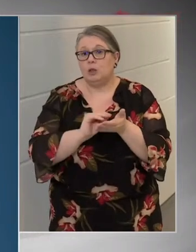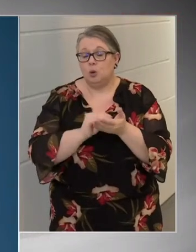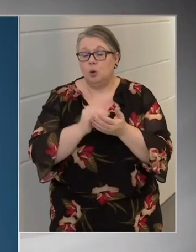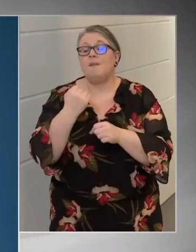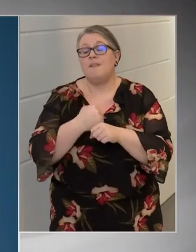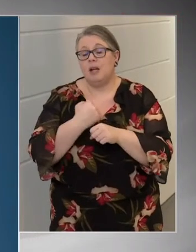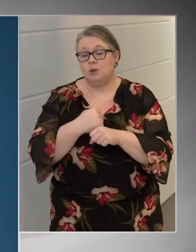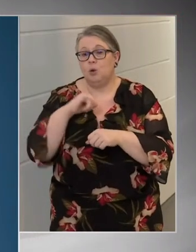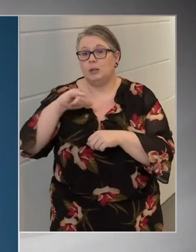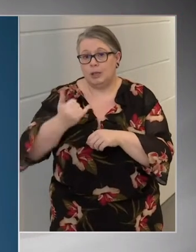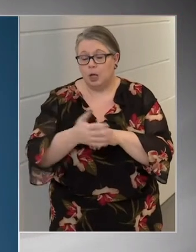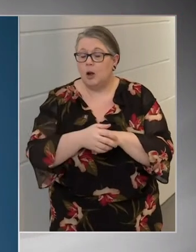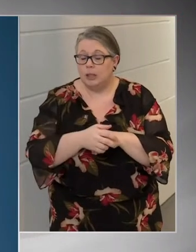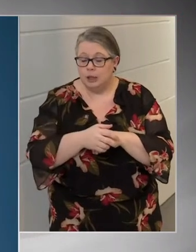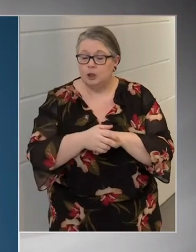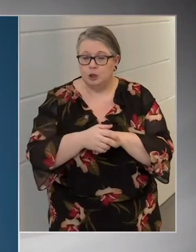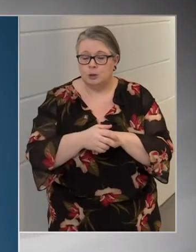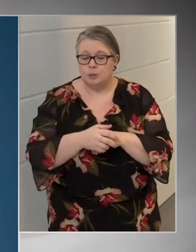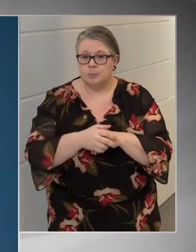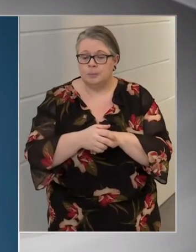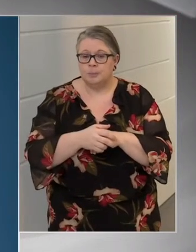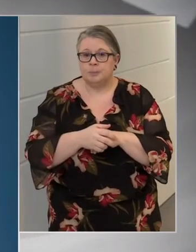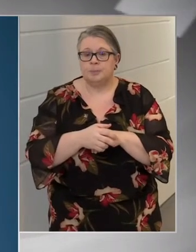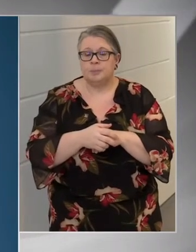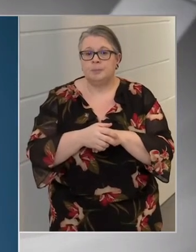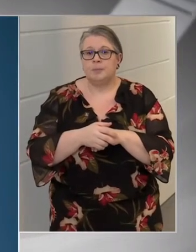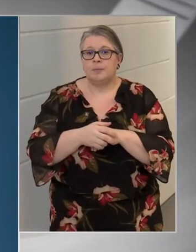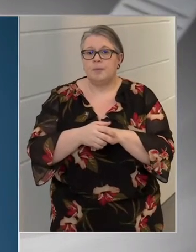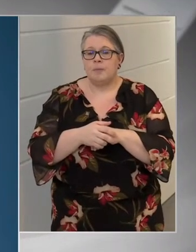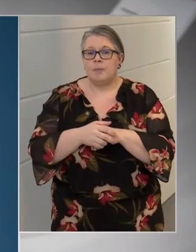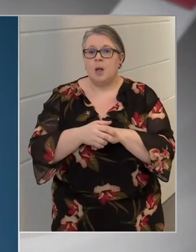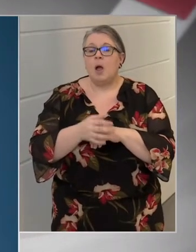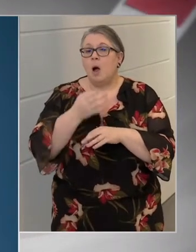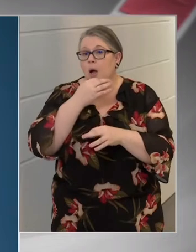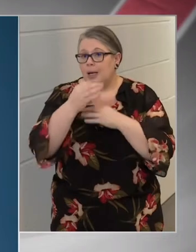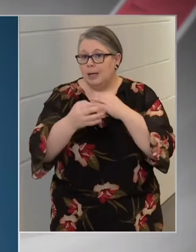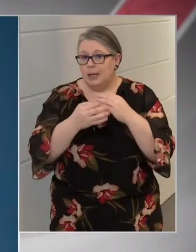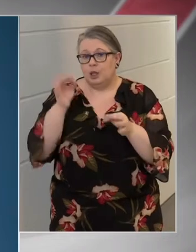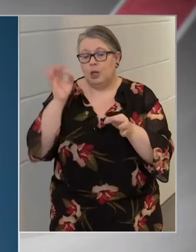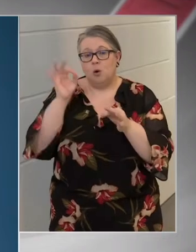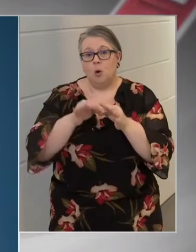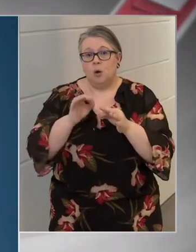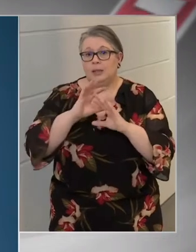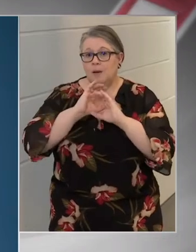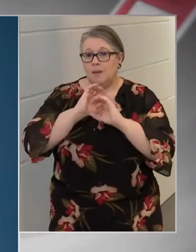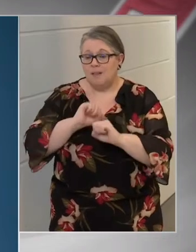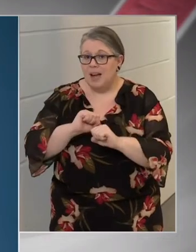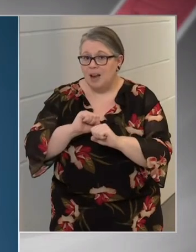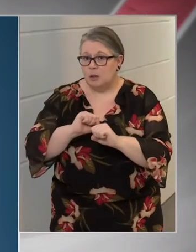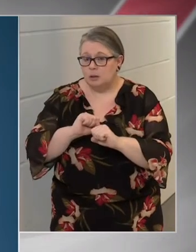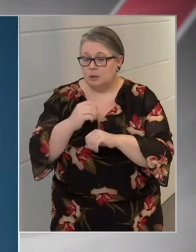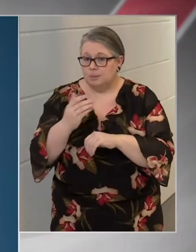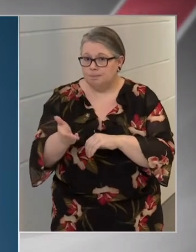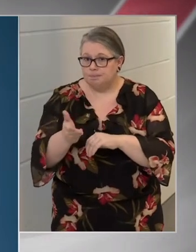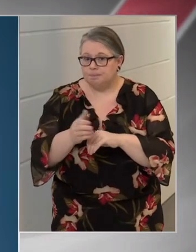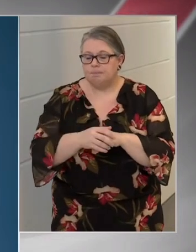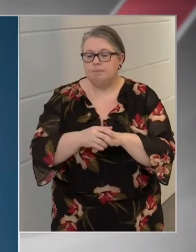feldolgozására vonatkozóan is. A kérdésre konkrétan válaszolva